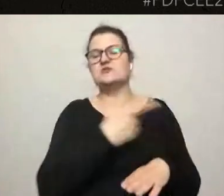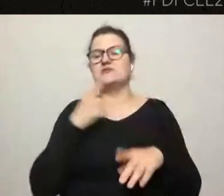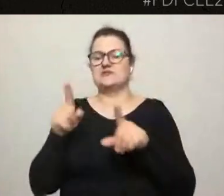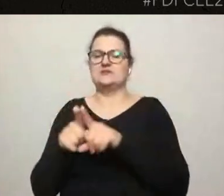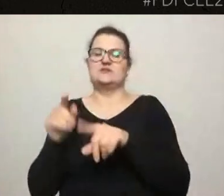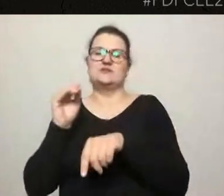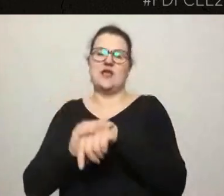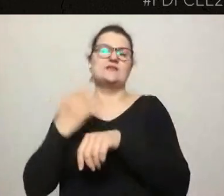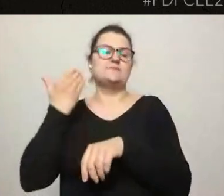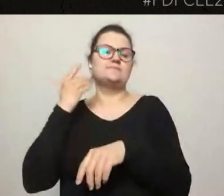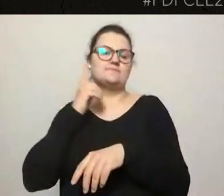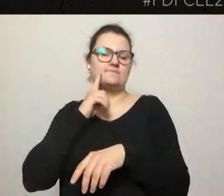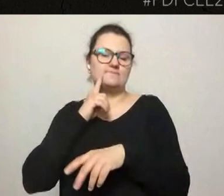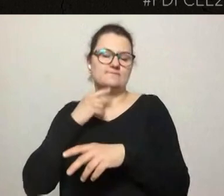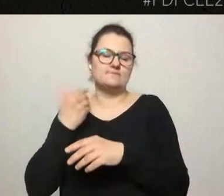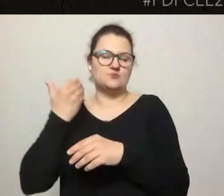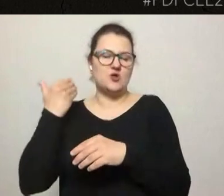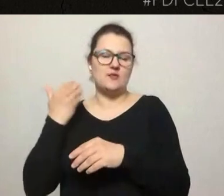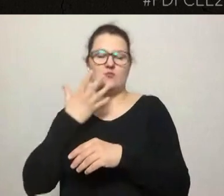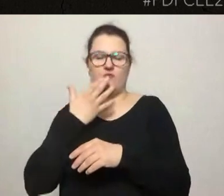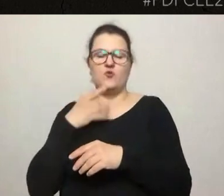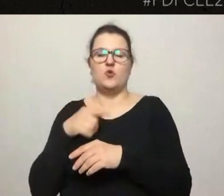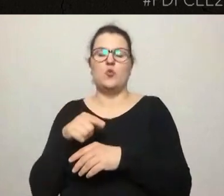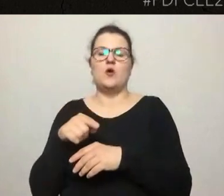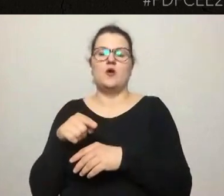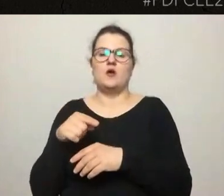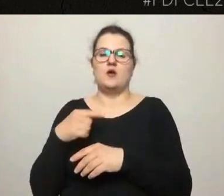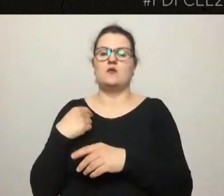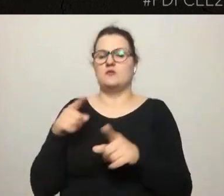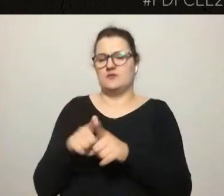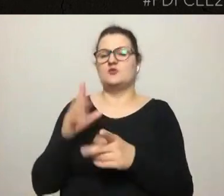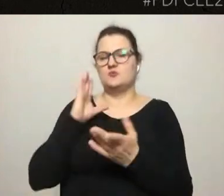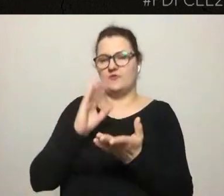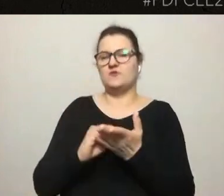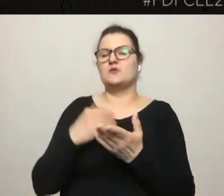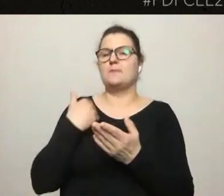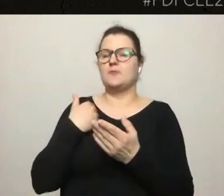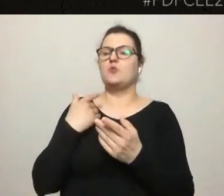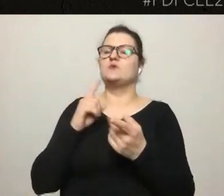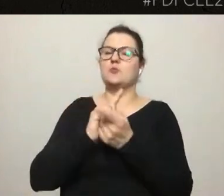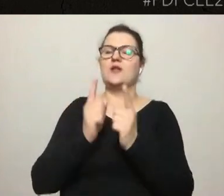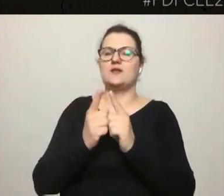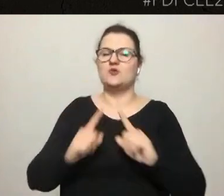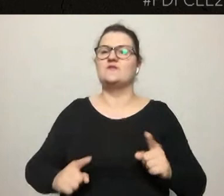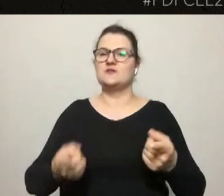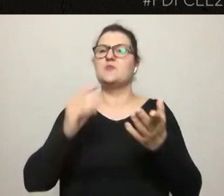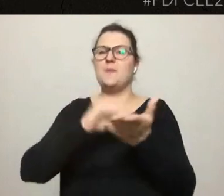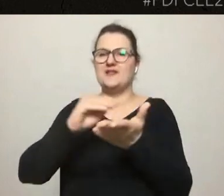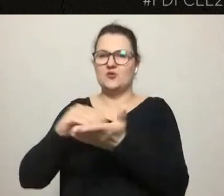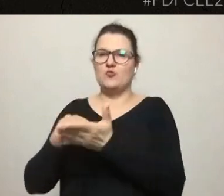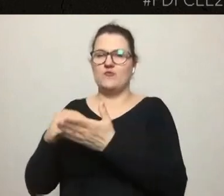na spotkaniu, które były organizowane przez praktyków participacji, tym, na ile ten proces będzie